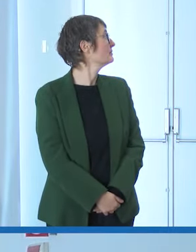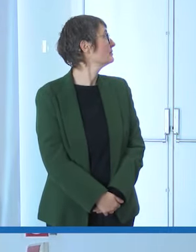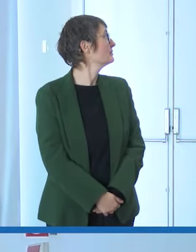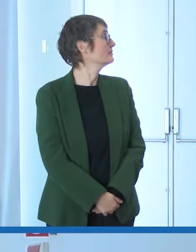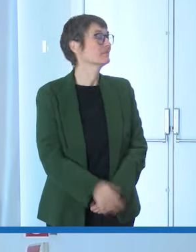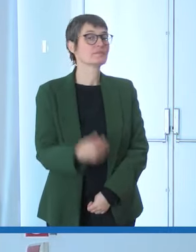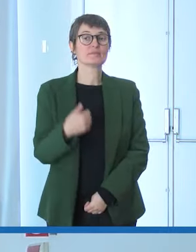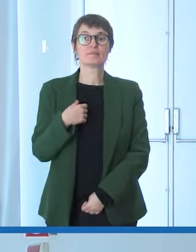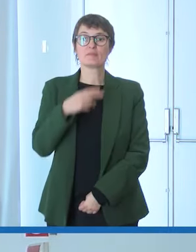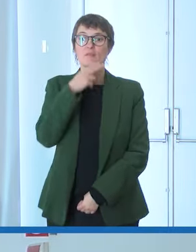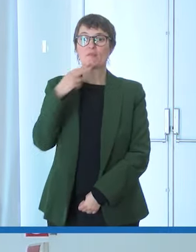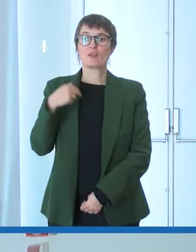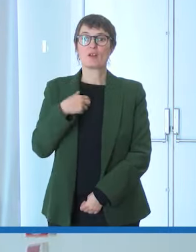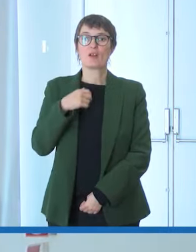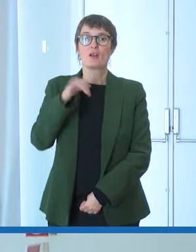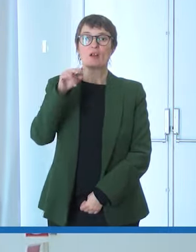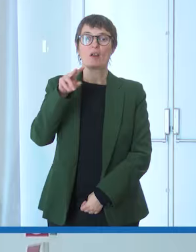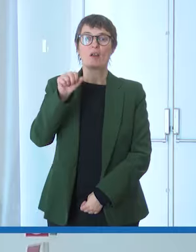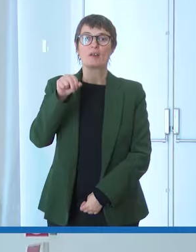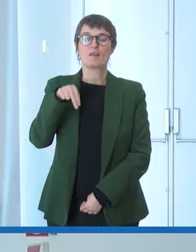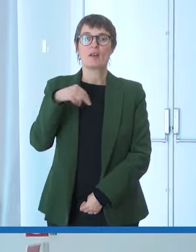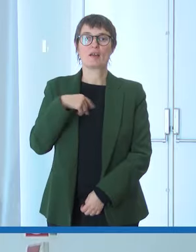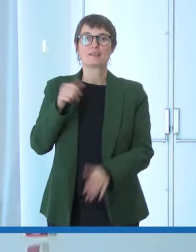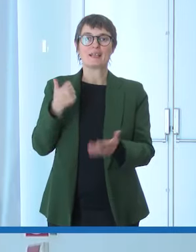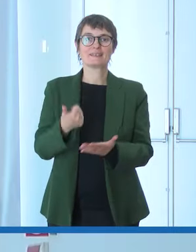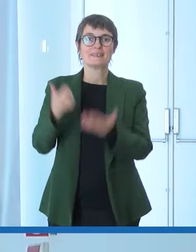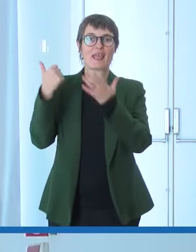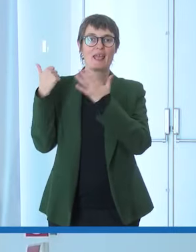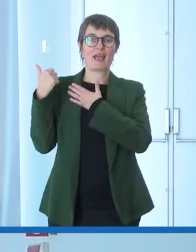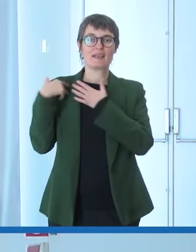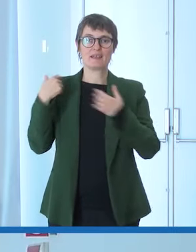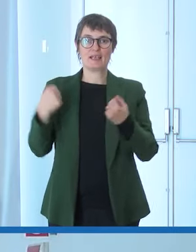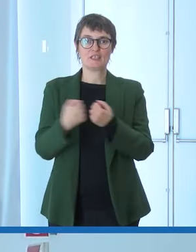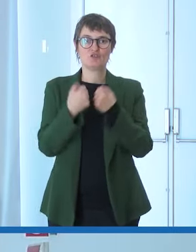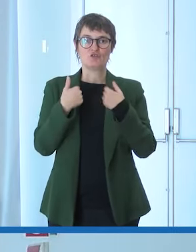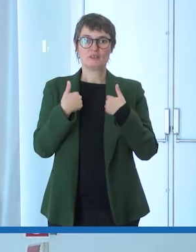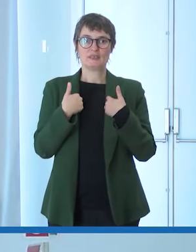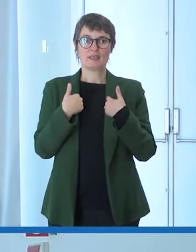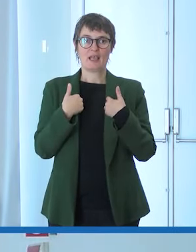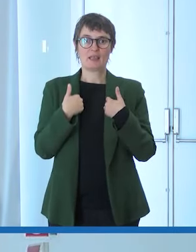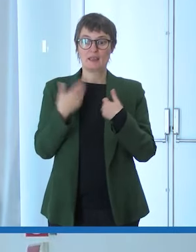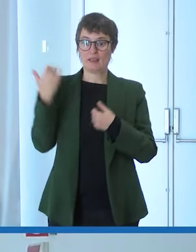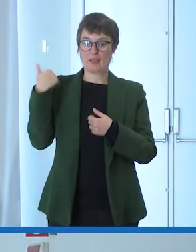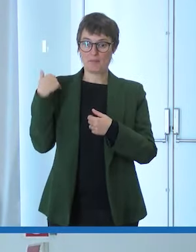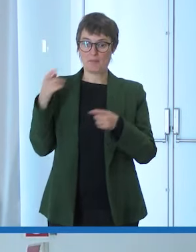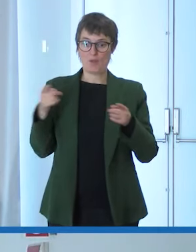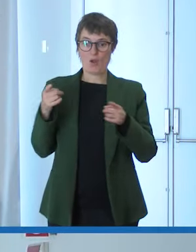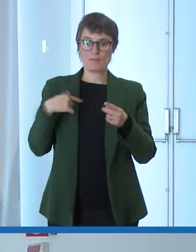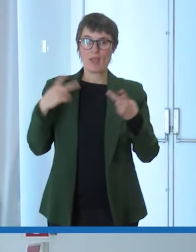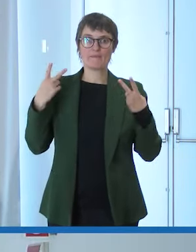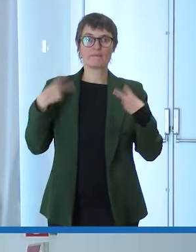mi chiamo Ivan sei anni fa ho avuto un incidente da quel momento la mia vita è cambiata